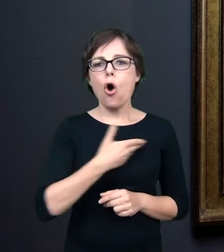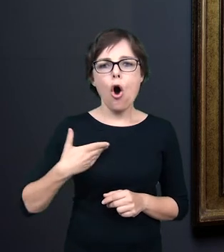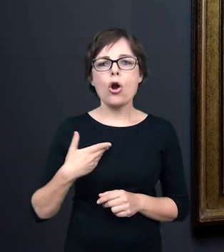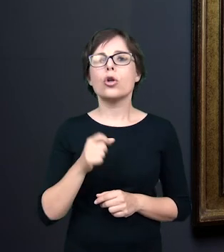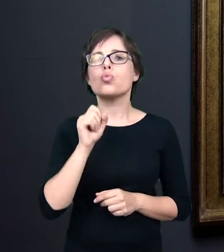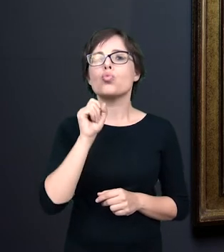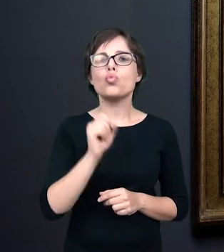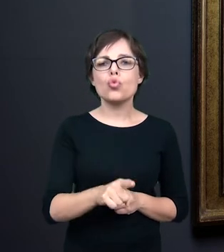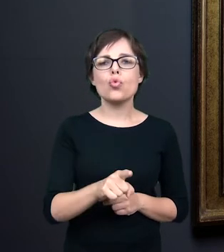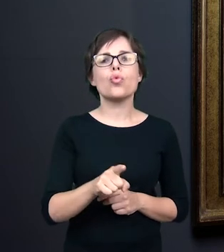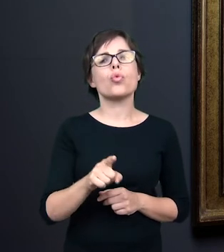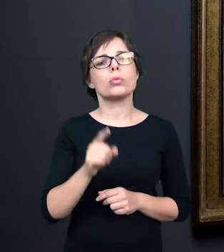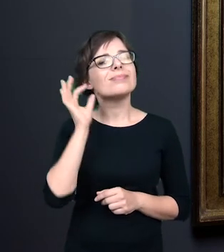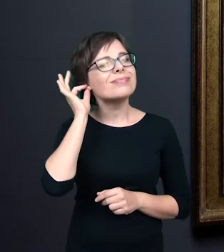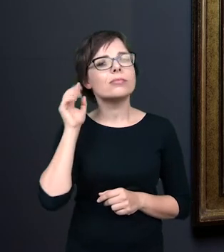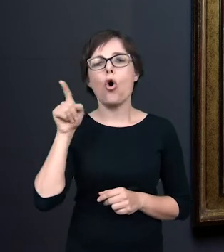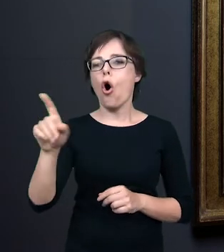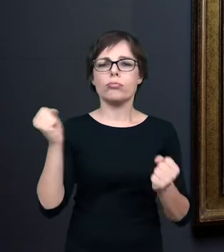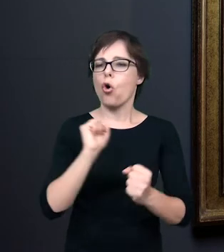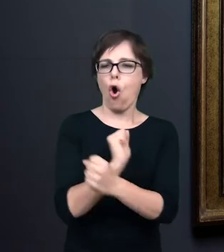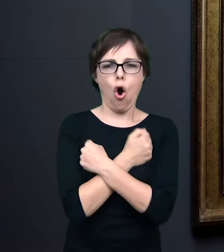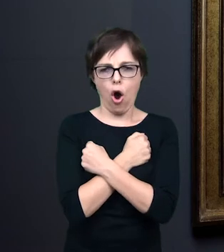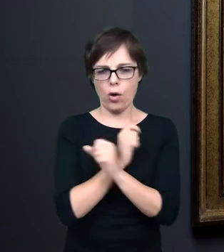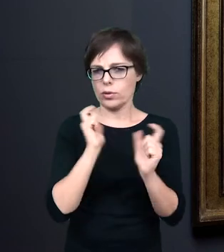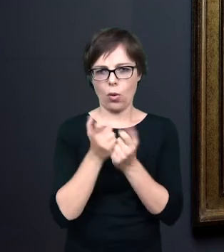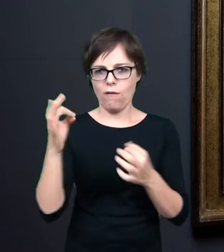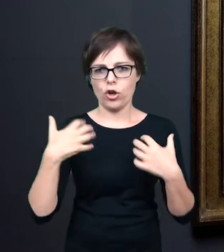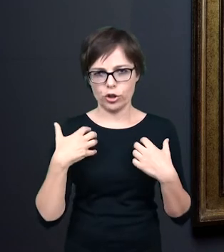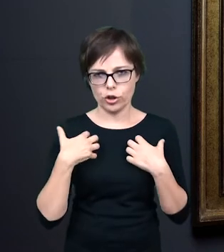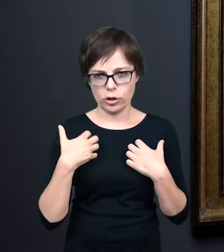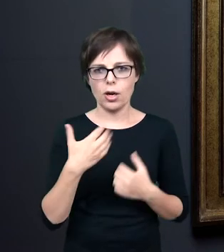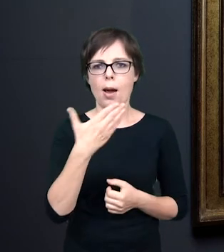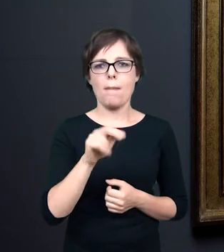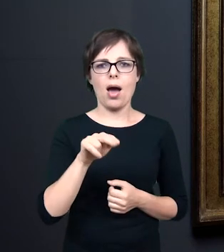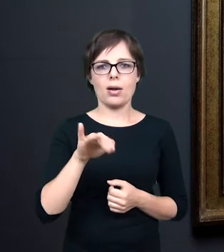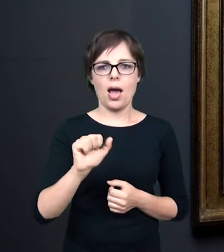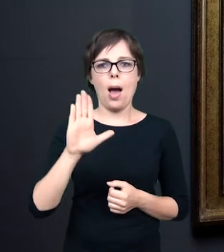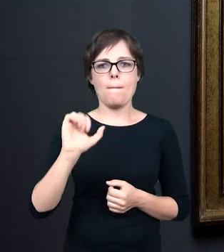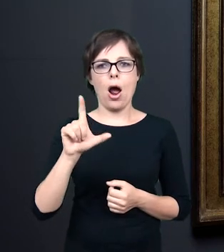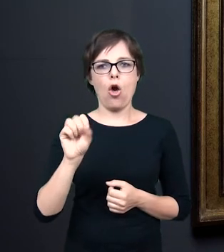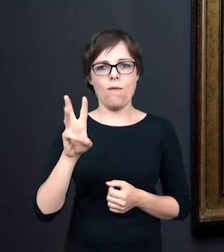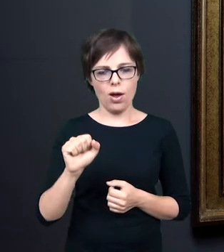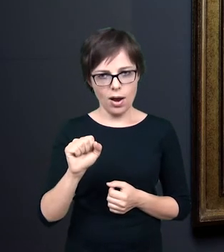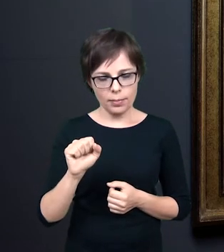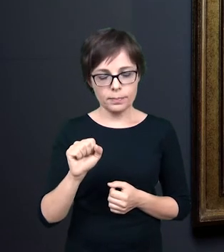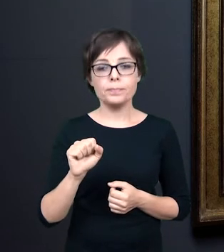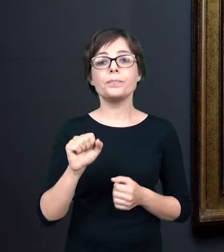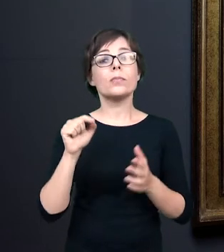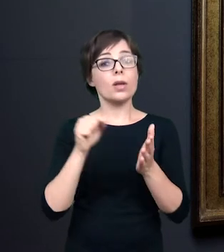życia, Marię Balową i siebie. I ta właśnie piękna młoda kobieta kładzie mu,